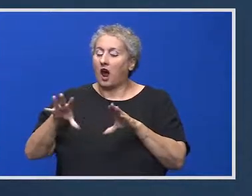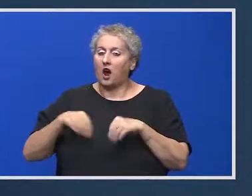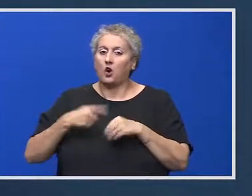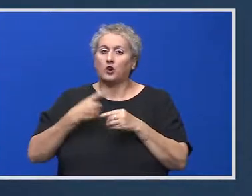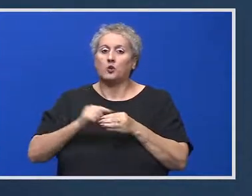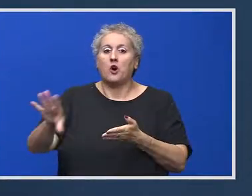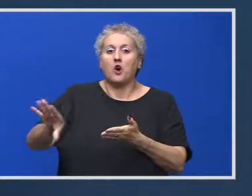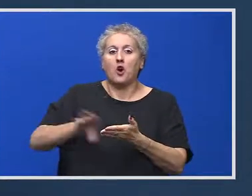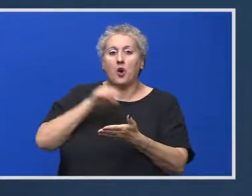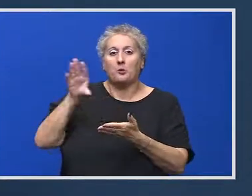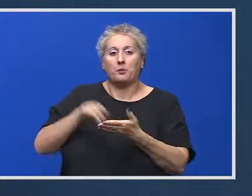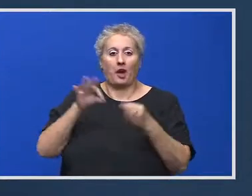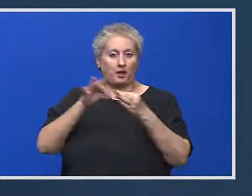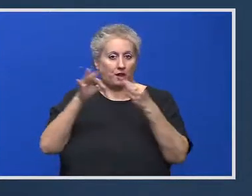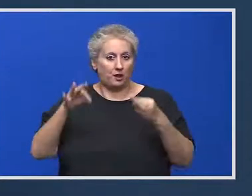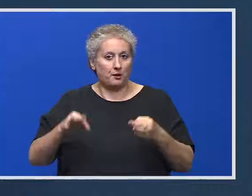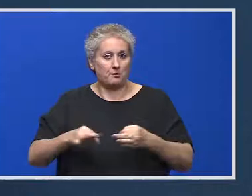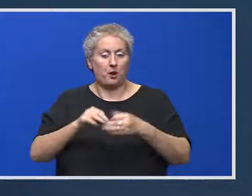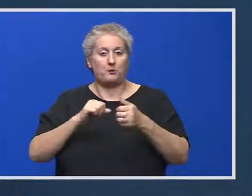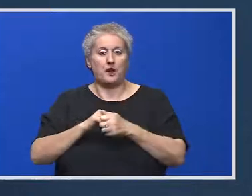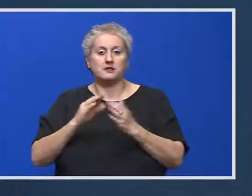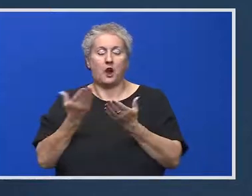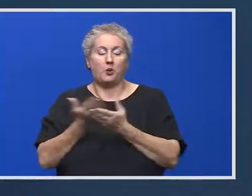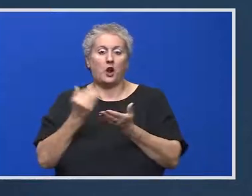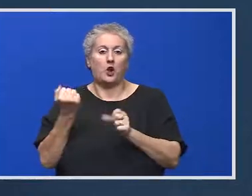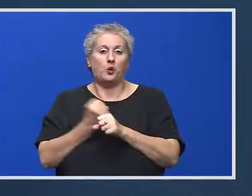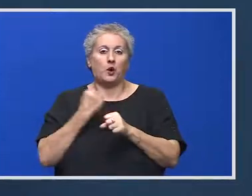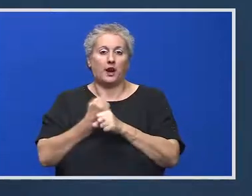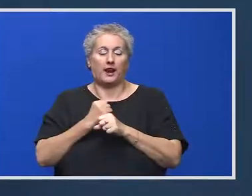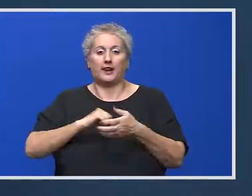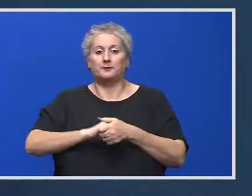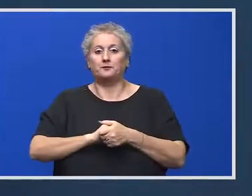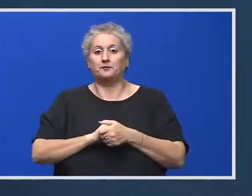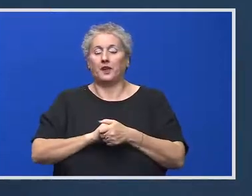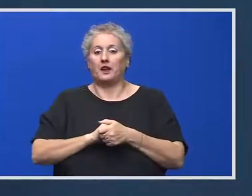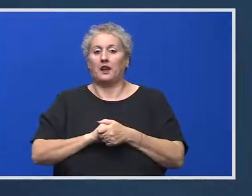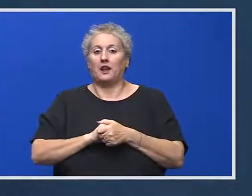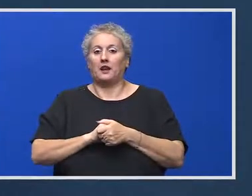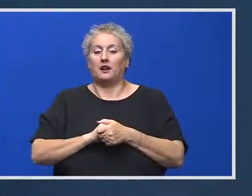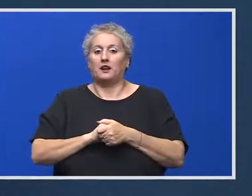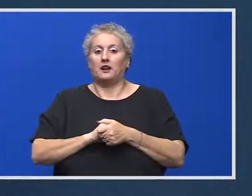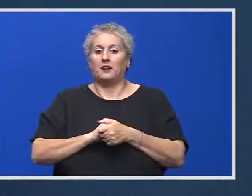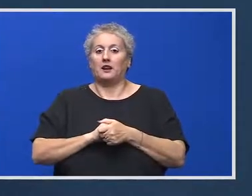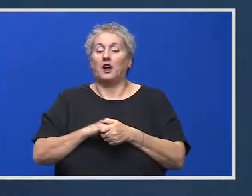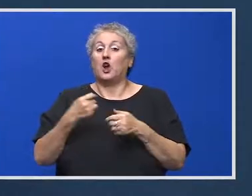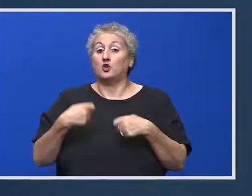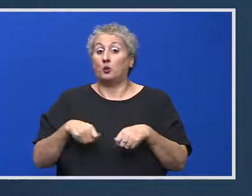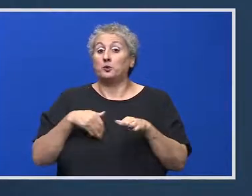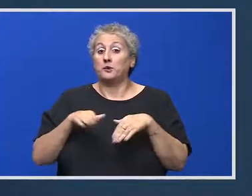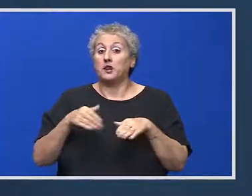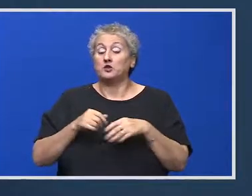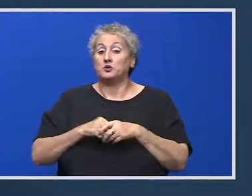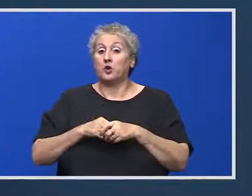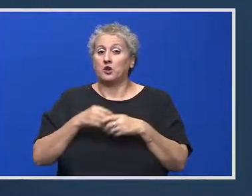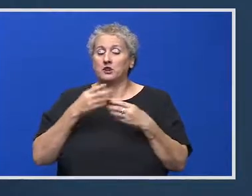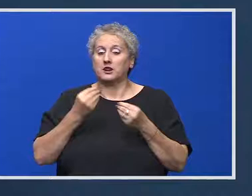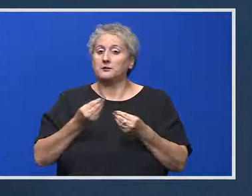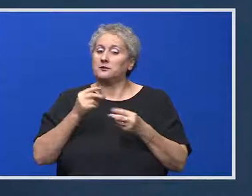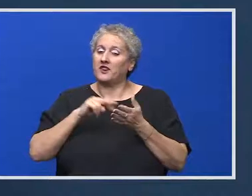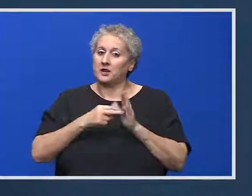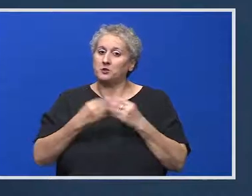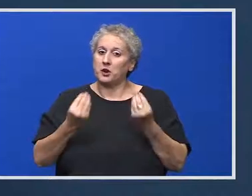ce voi susține și nici într-o funcție publică. În același timp, domnul ministru, aș spune ca mai bine imediat.